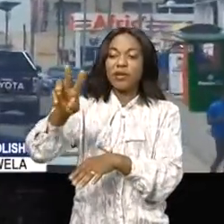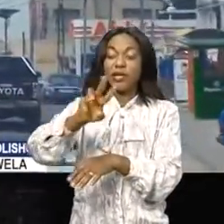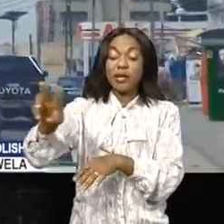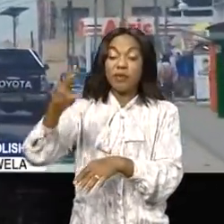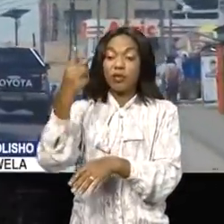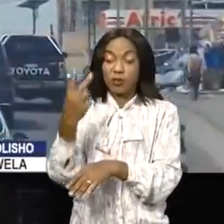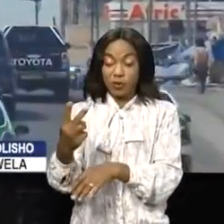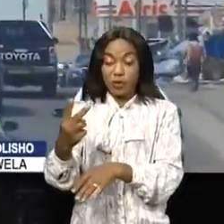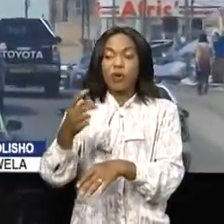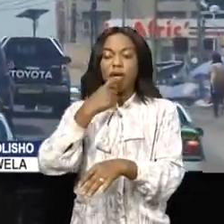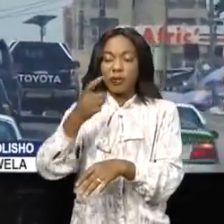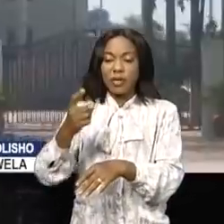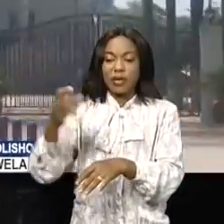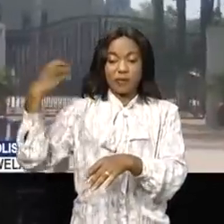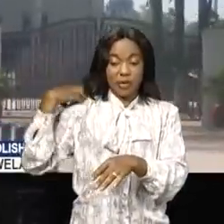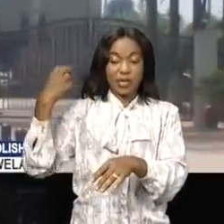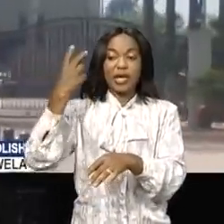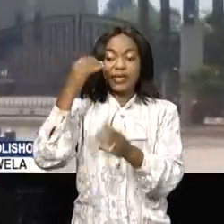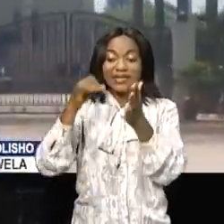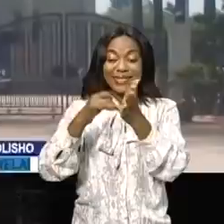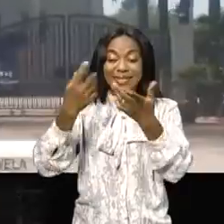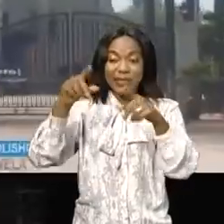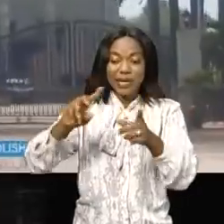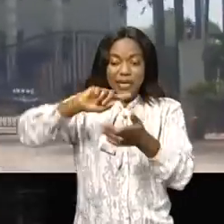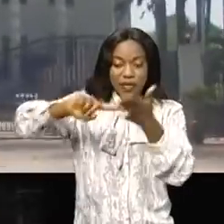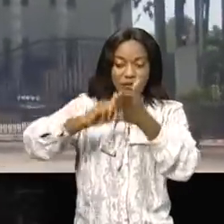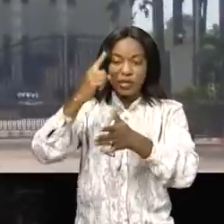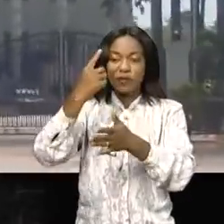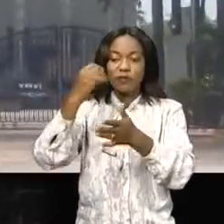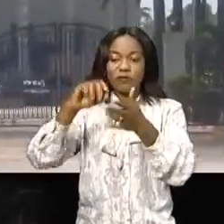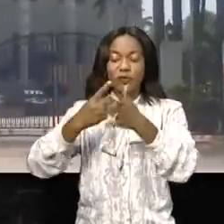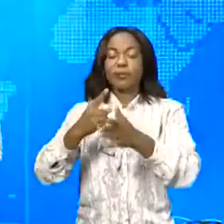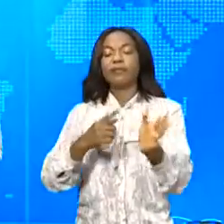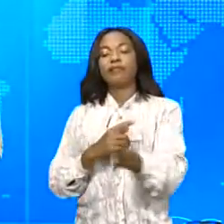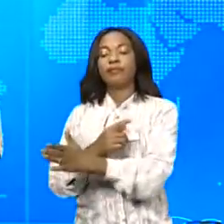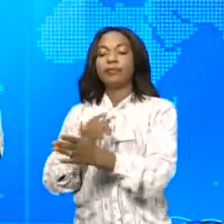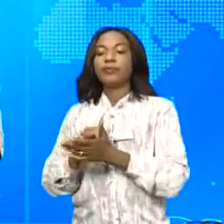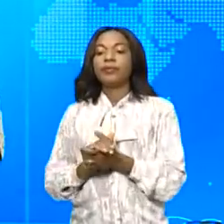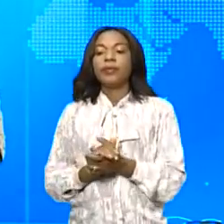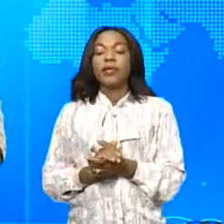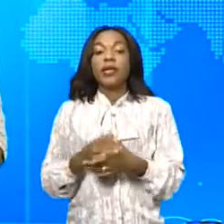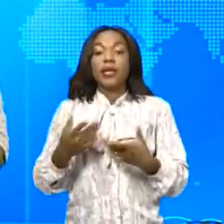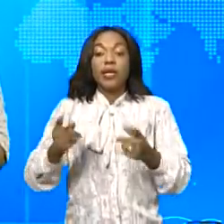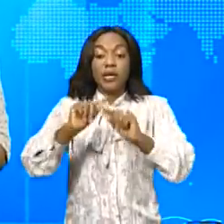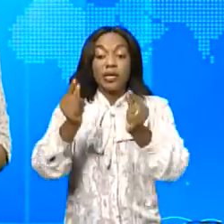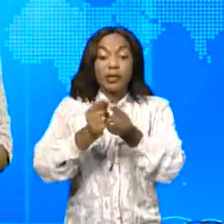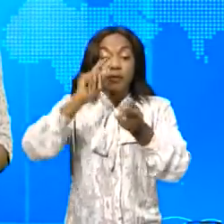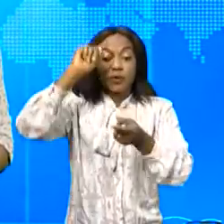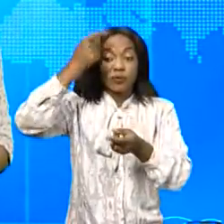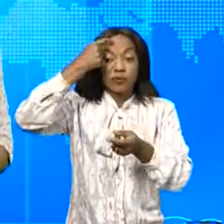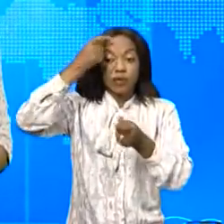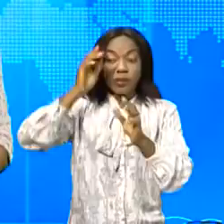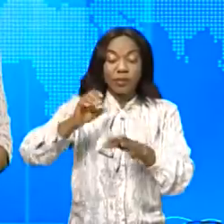mandat présidentiel était de 7 ans, rénouvelable une fois. L'équipe du gouvernement